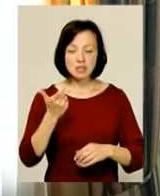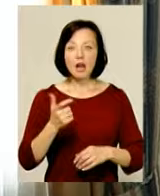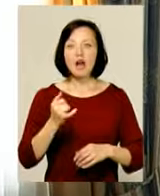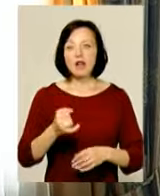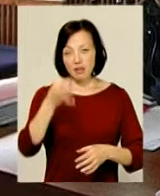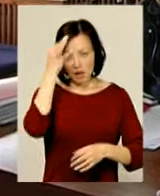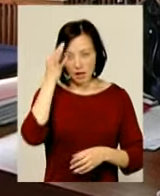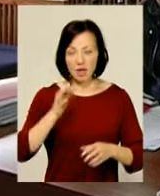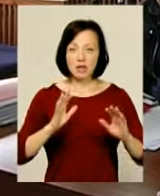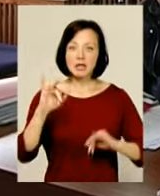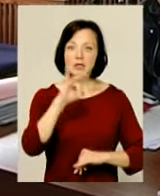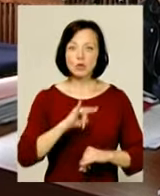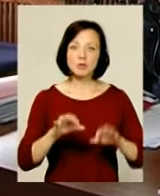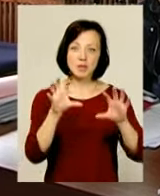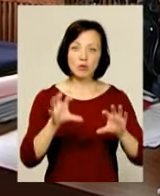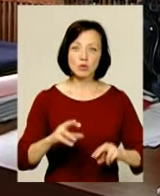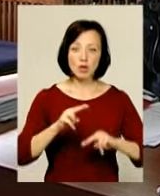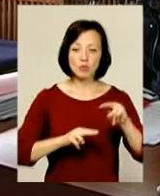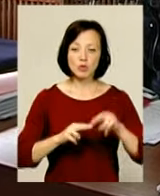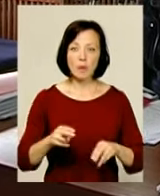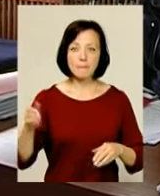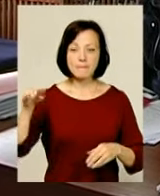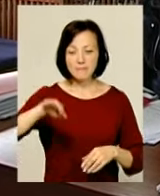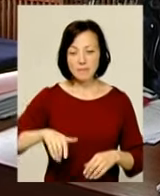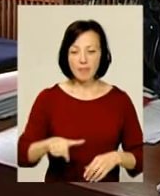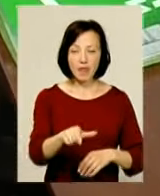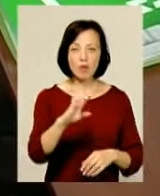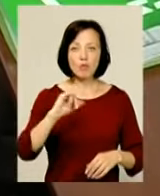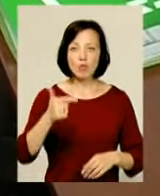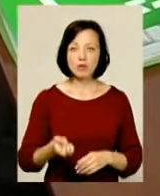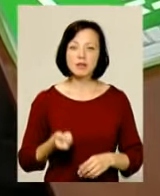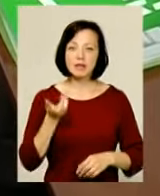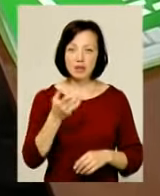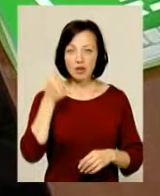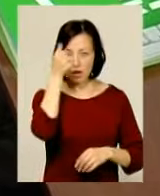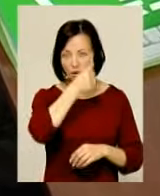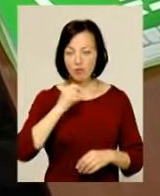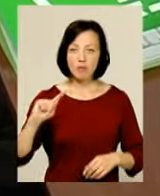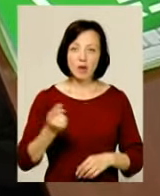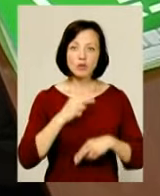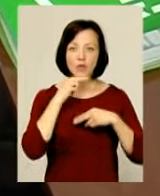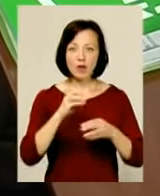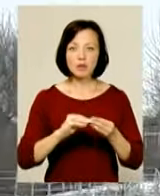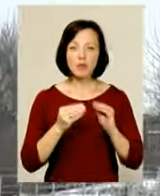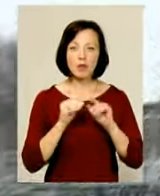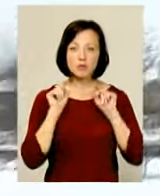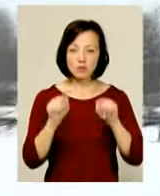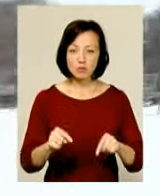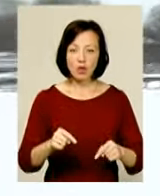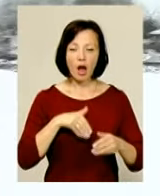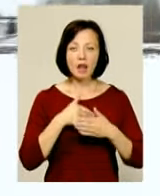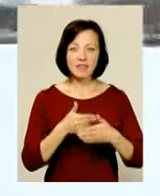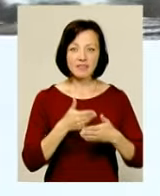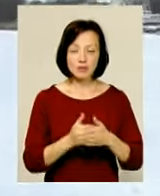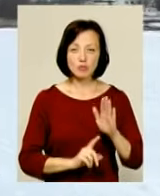Нагадаємо, ЕПП про законність забудови прибережної зони Бугу триває вже кілька років. Вперше увагу на проблему звернули громадські